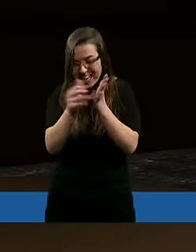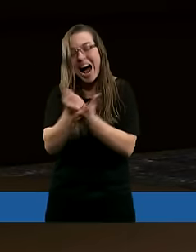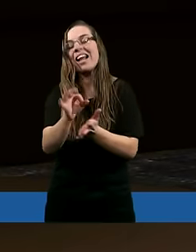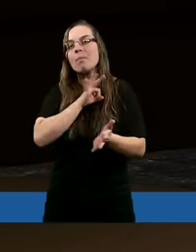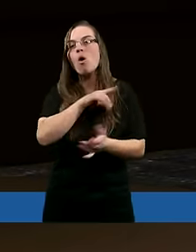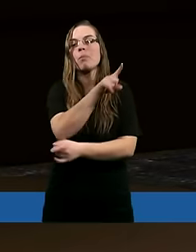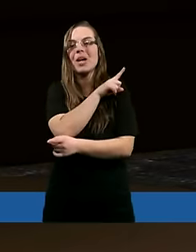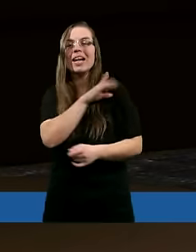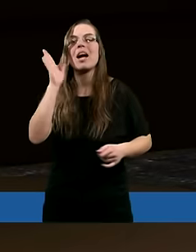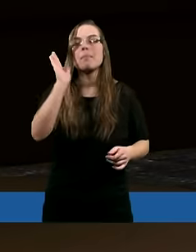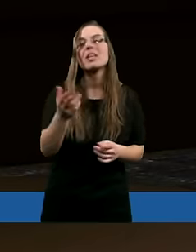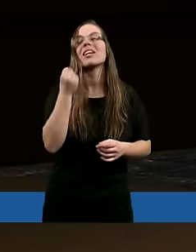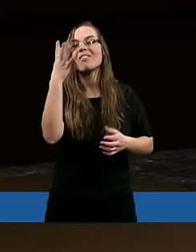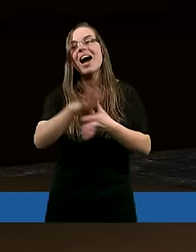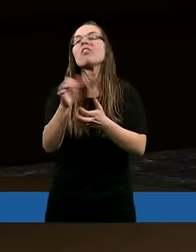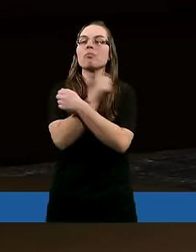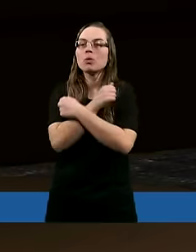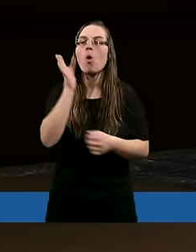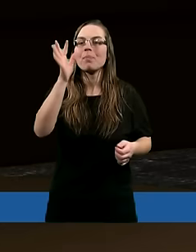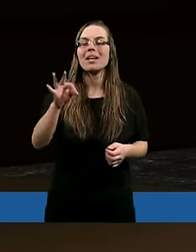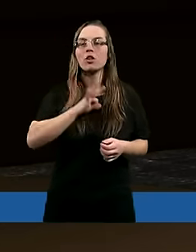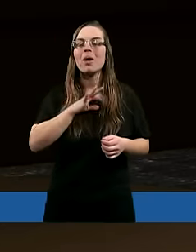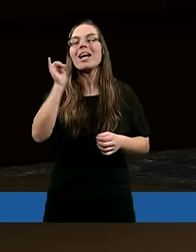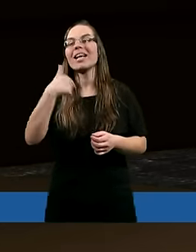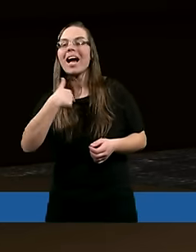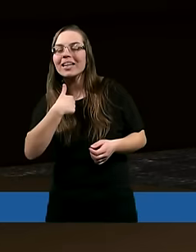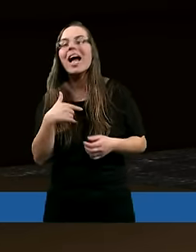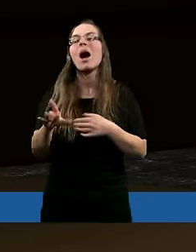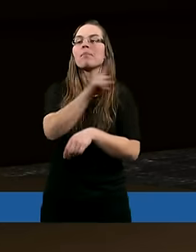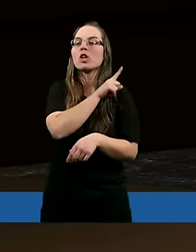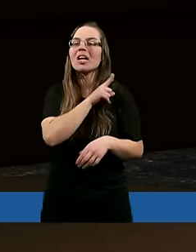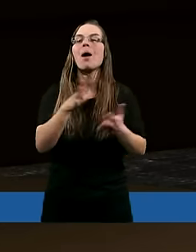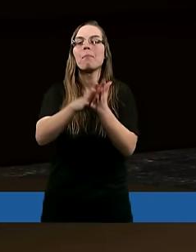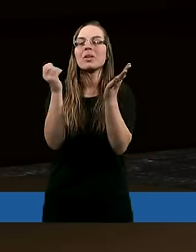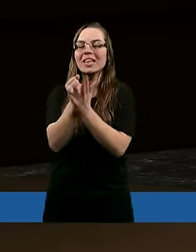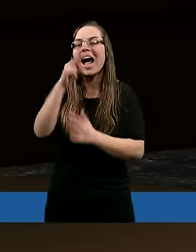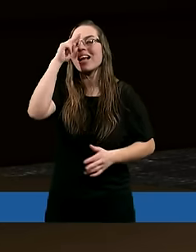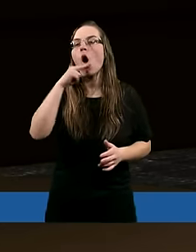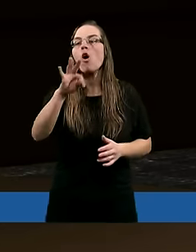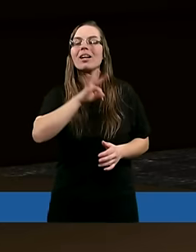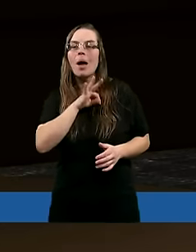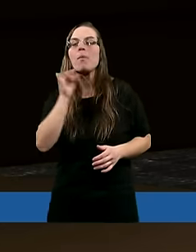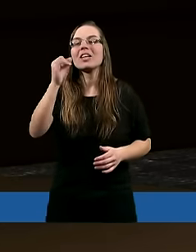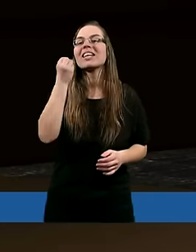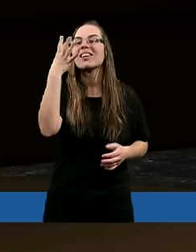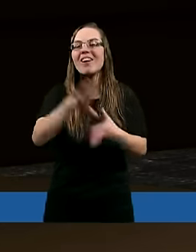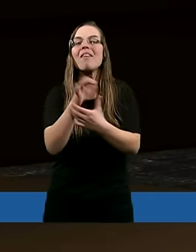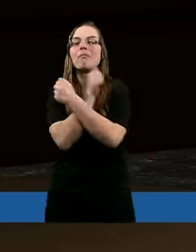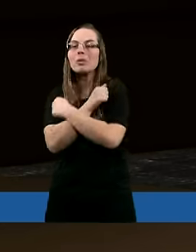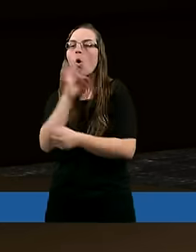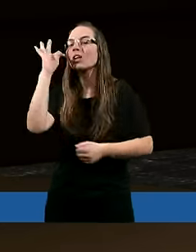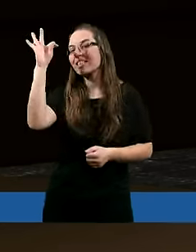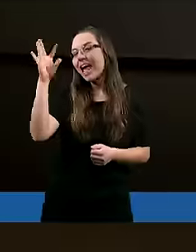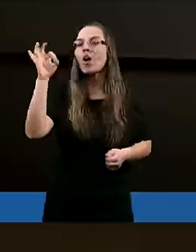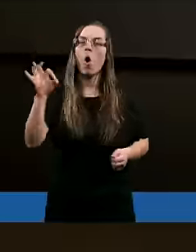będziecie, trwać będziecie w miłości mojej. Jak i ja przestrzegałem przykazań Ojca mego i trwam w miłości